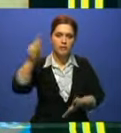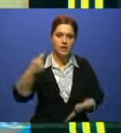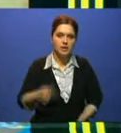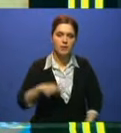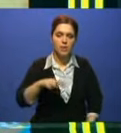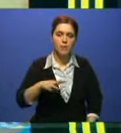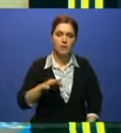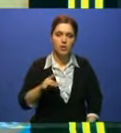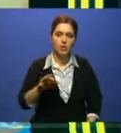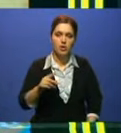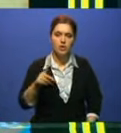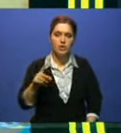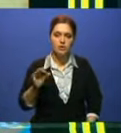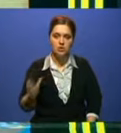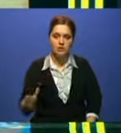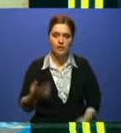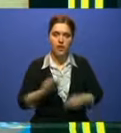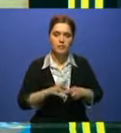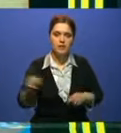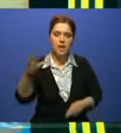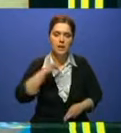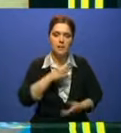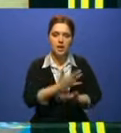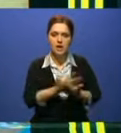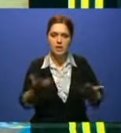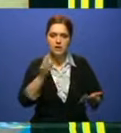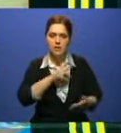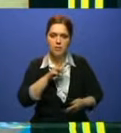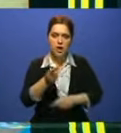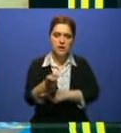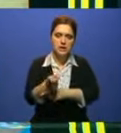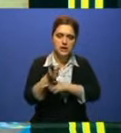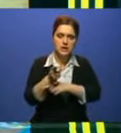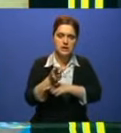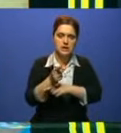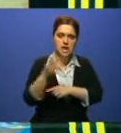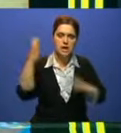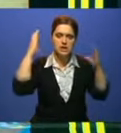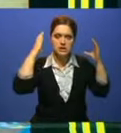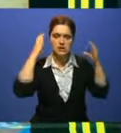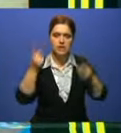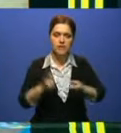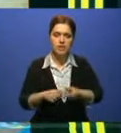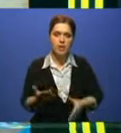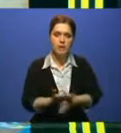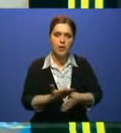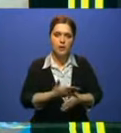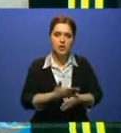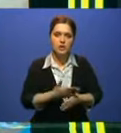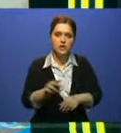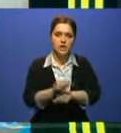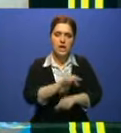Отечественной войны Петра Морозова. На фронте ему пришлось освоить разные профессии. Танкиста, связиста, помощника в санчести,